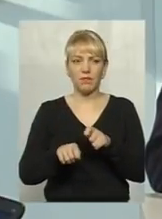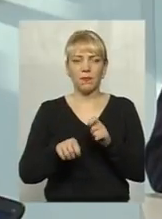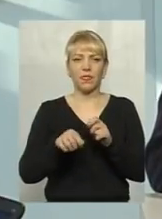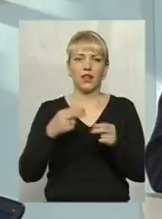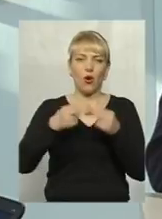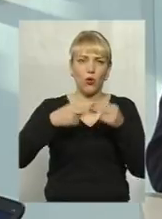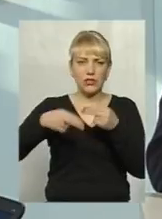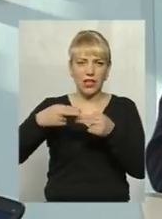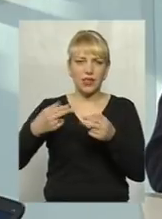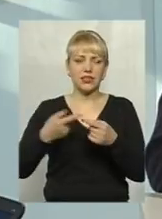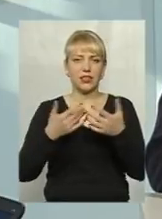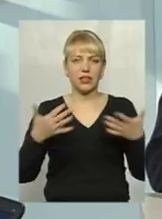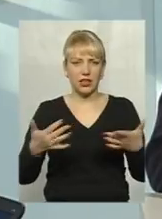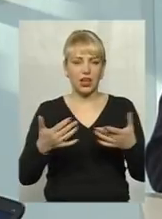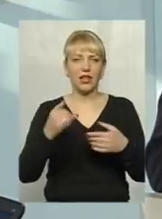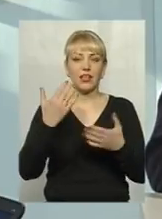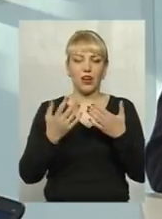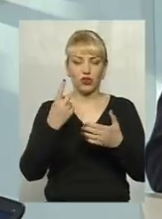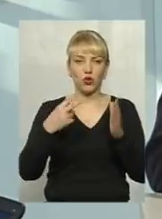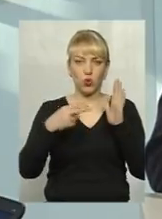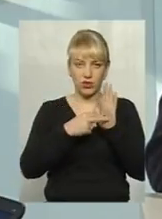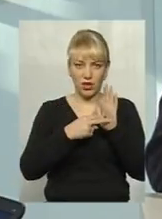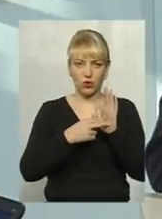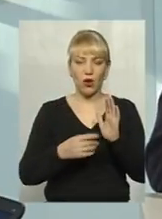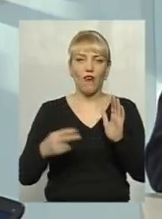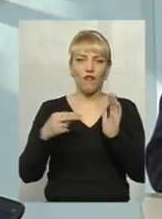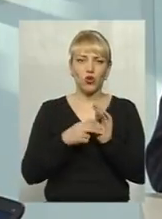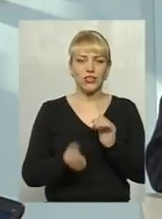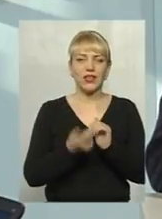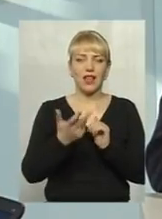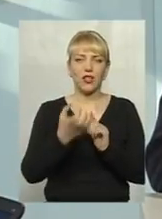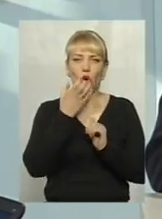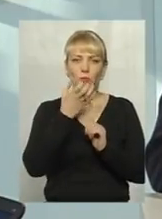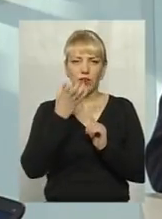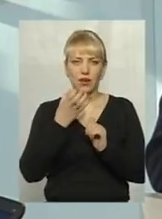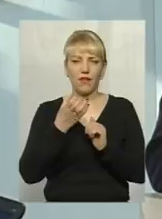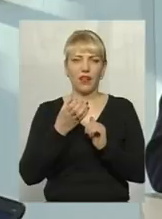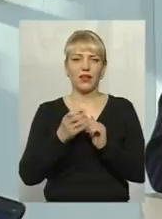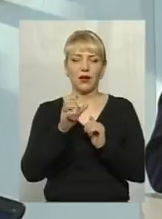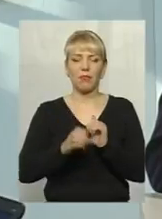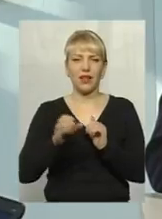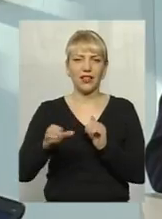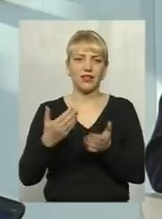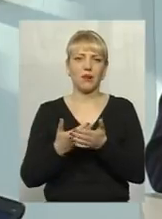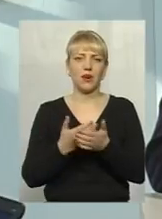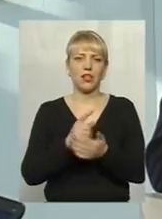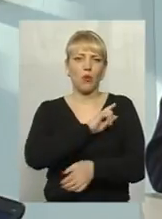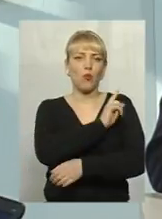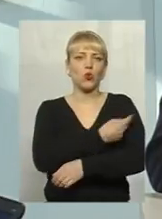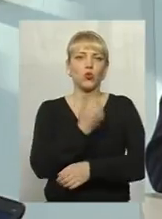ізоляції і так далі, якщо в одну розв'ятку включити декілька обігрівальних приладів, потужність, яких набагато